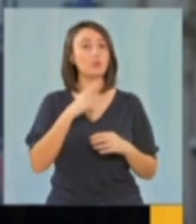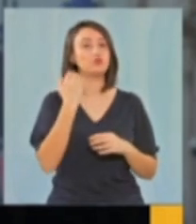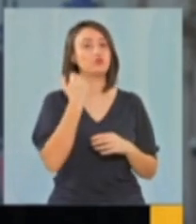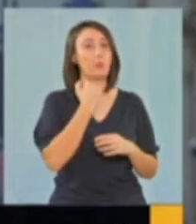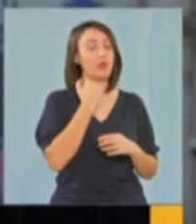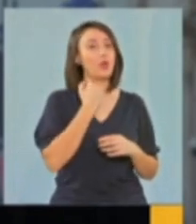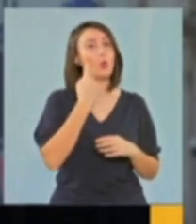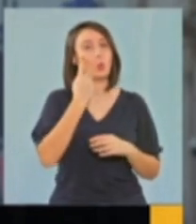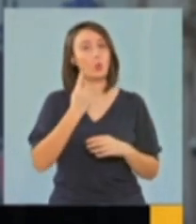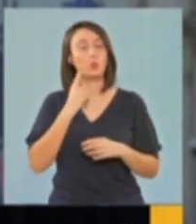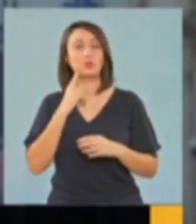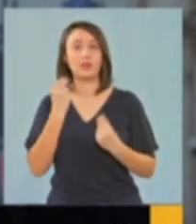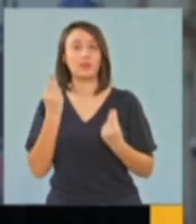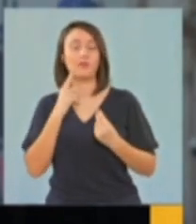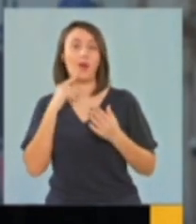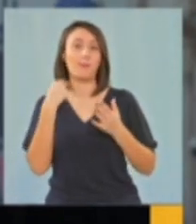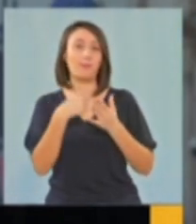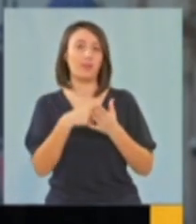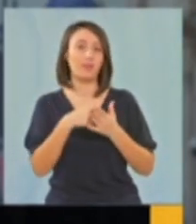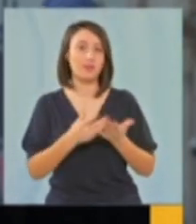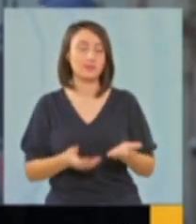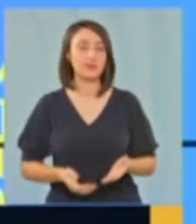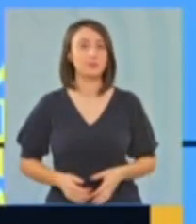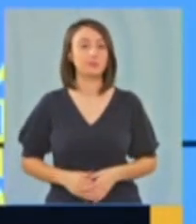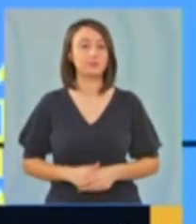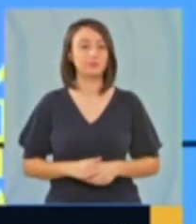șmecher și celălalt să deconteze costurile.